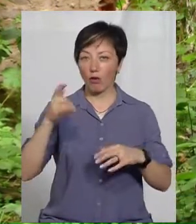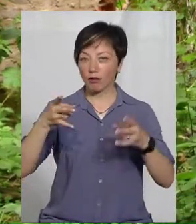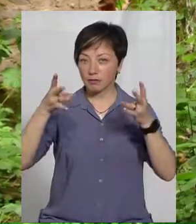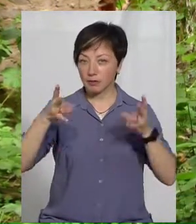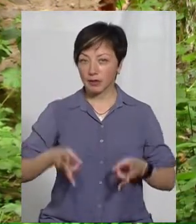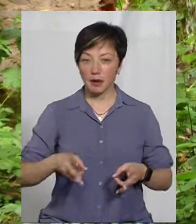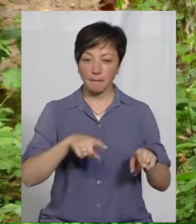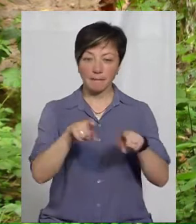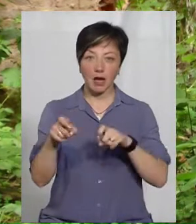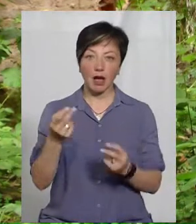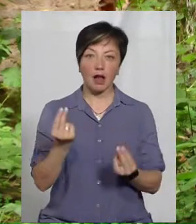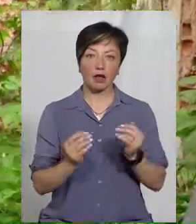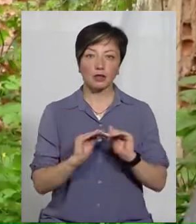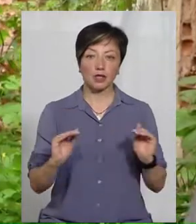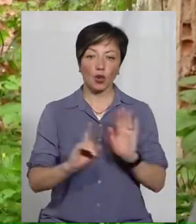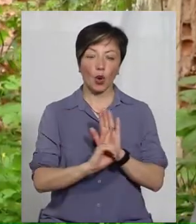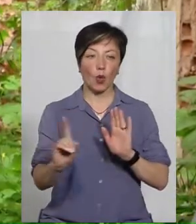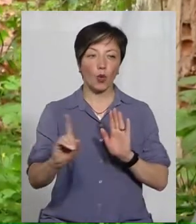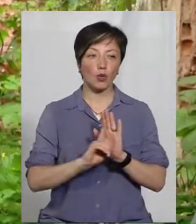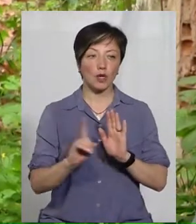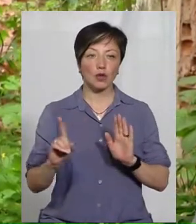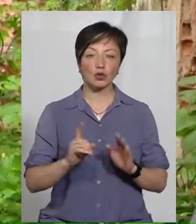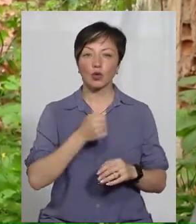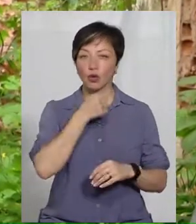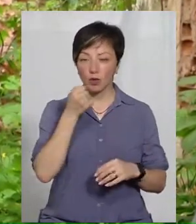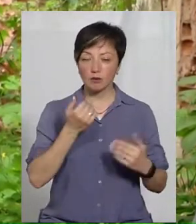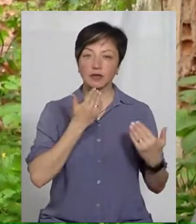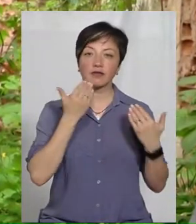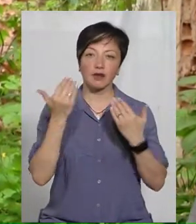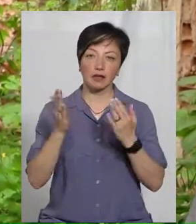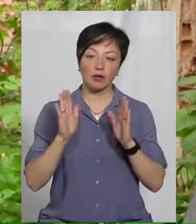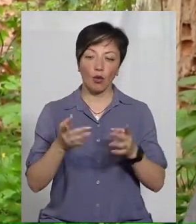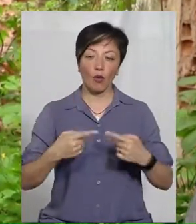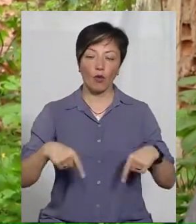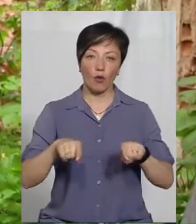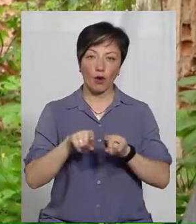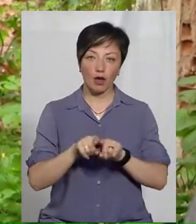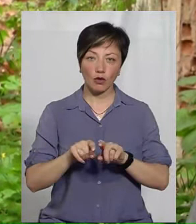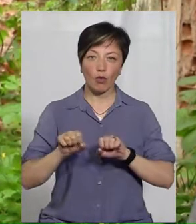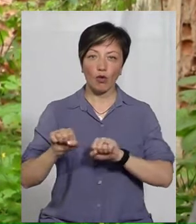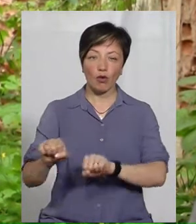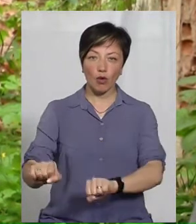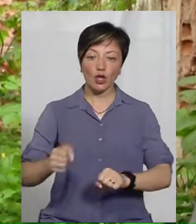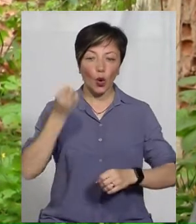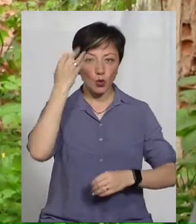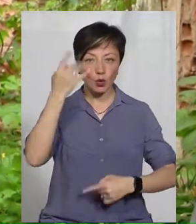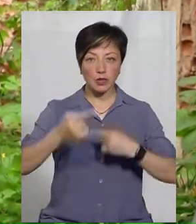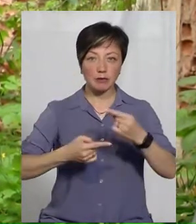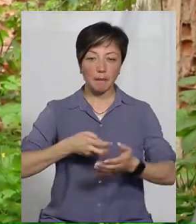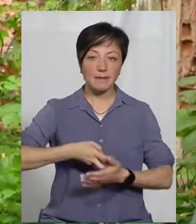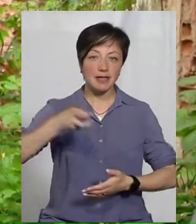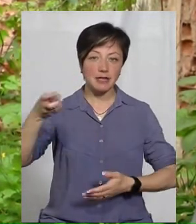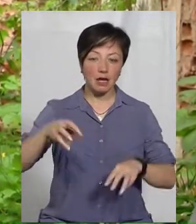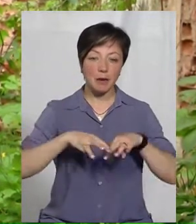біда, тут бігають, граються діти, ходять дорослі. Ми звернемося до органу охорони культурної спадщини вищого рівня, будемо писати до Міністерства культури